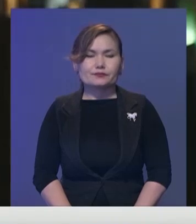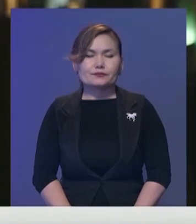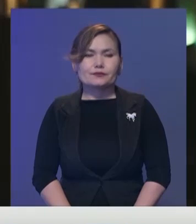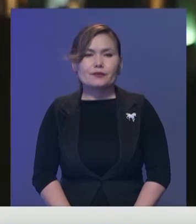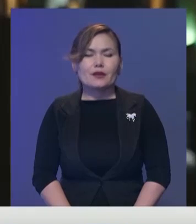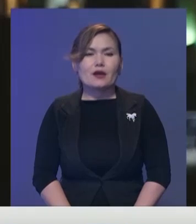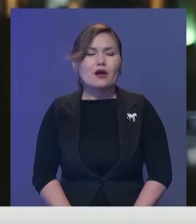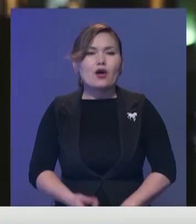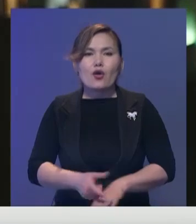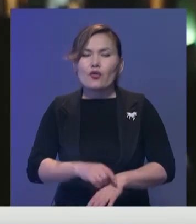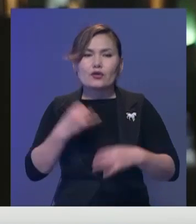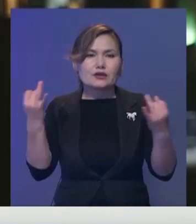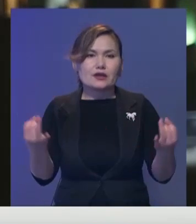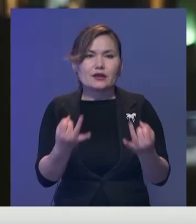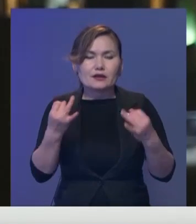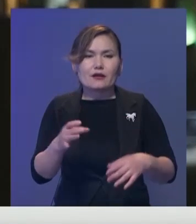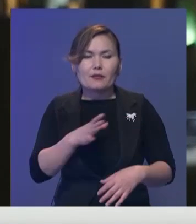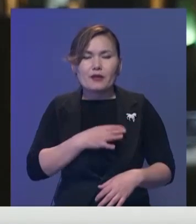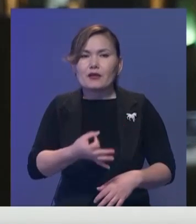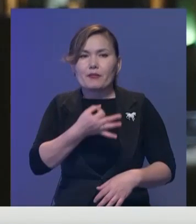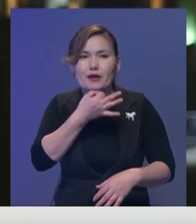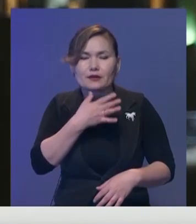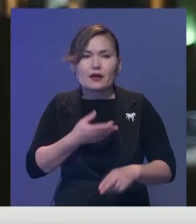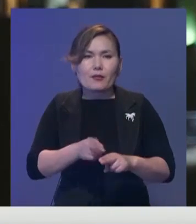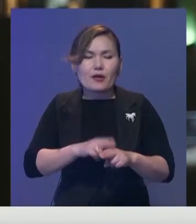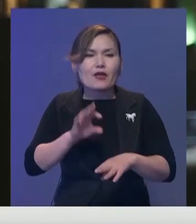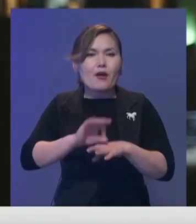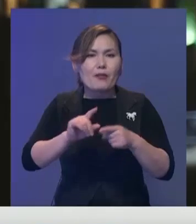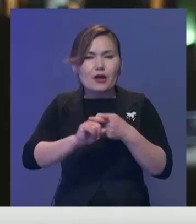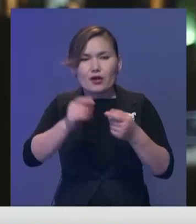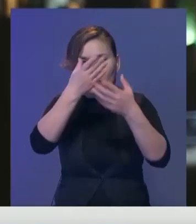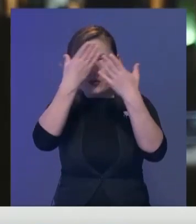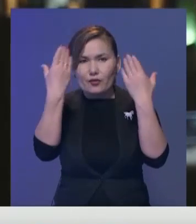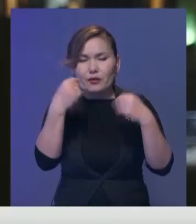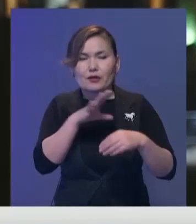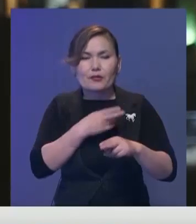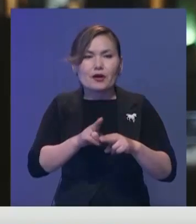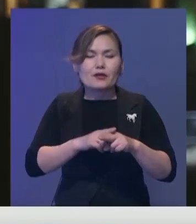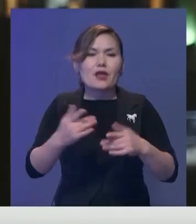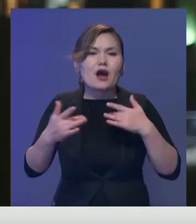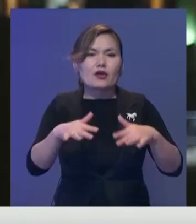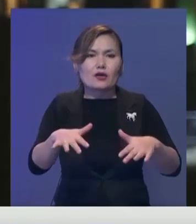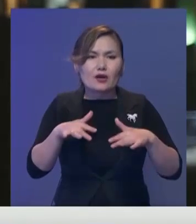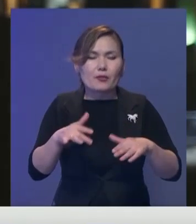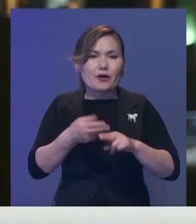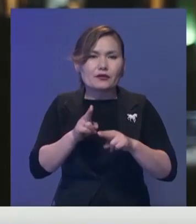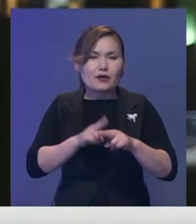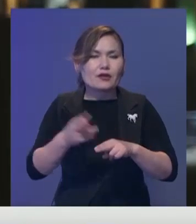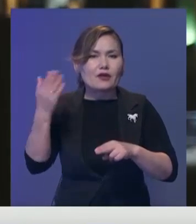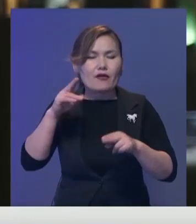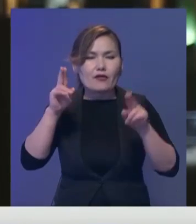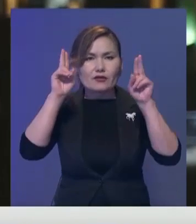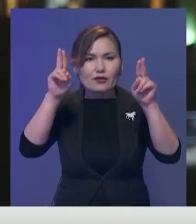Керемет әсер алдық, бір сәтке болсын пандемия туралы ұмыттық. Кезінде осындай концертке келгенде әлемет қашықтық, не басқа да